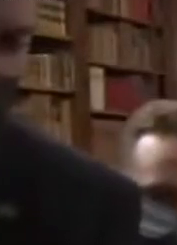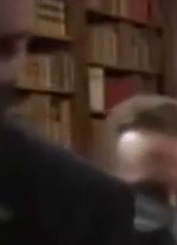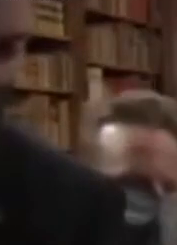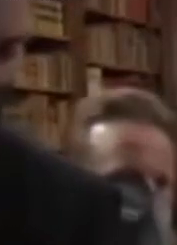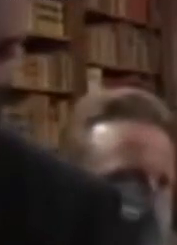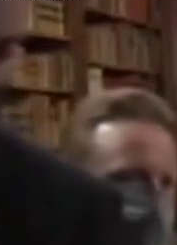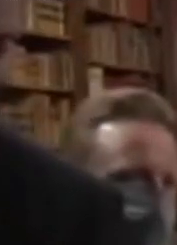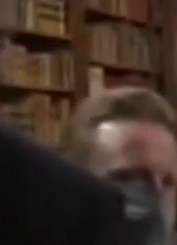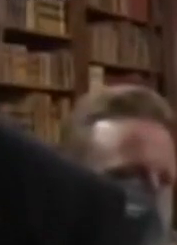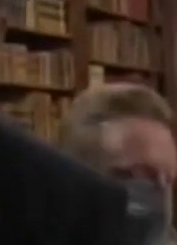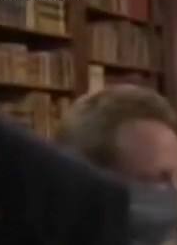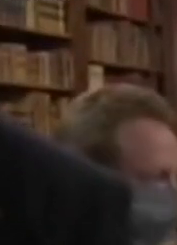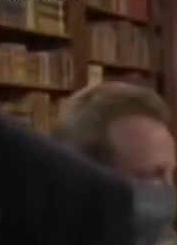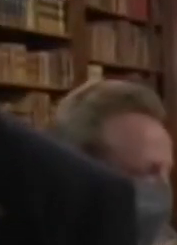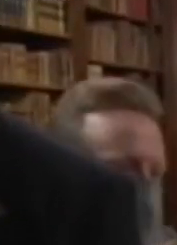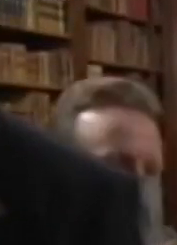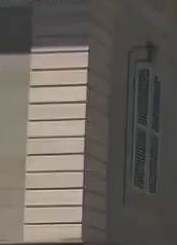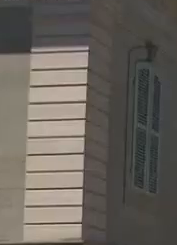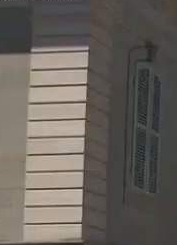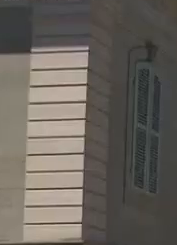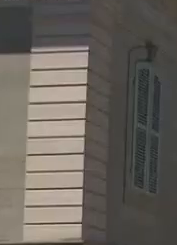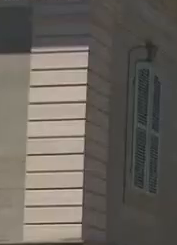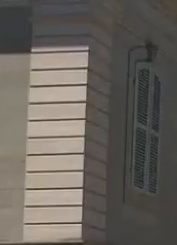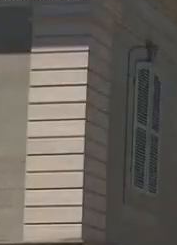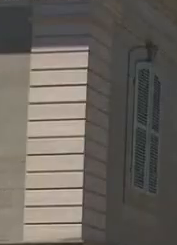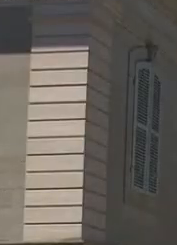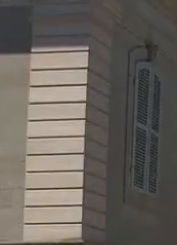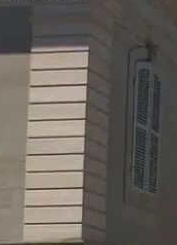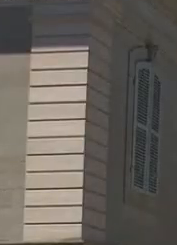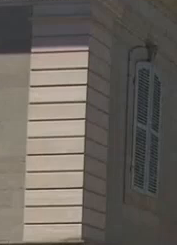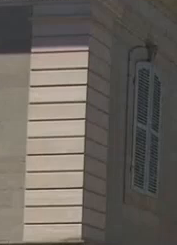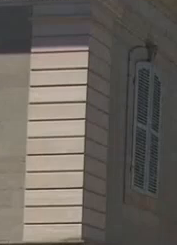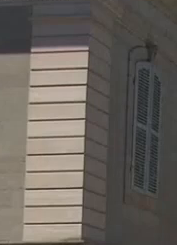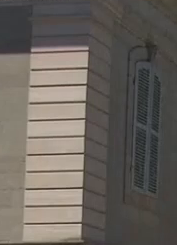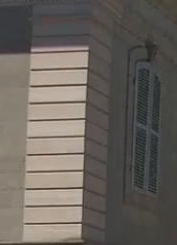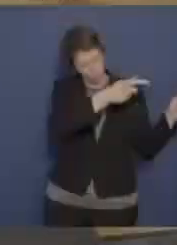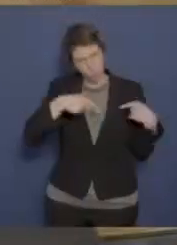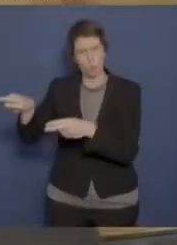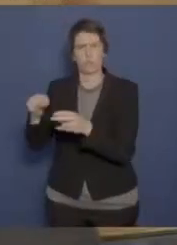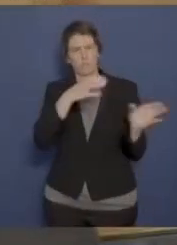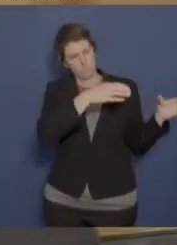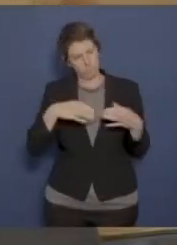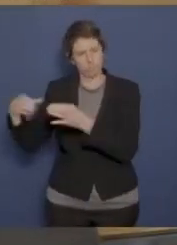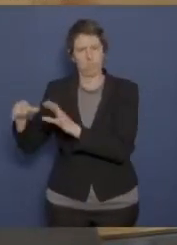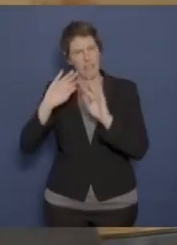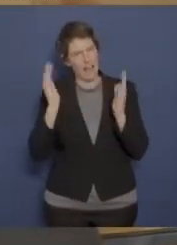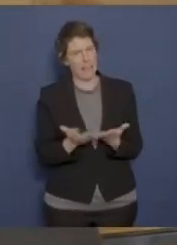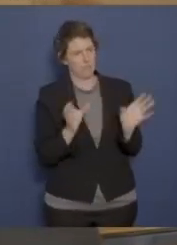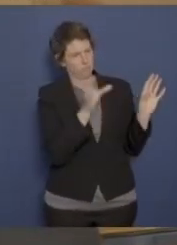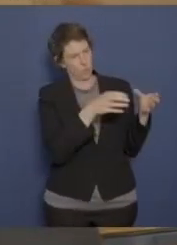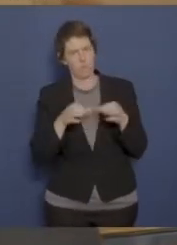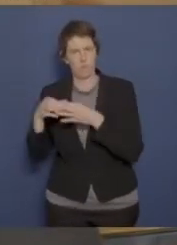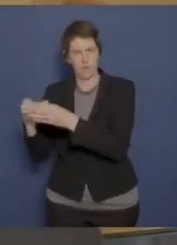Und Herr Jung? Sie hatten vorhin gesagt, es geht um Einzelfälle, aber jetzt gleichzeitig wird der gesamte Zug zurückgezogen. Also betrifft das,